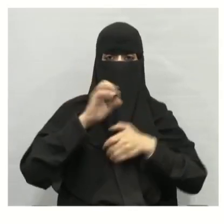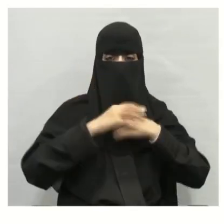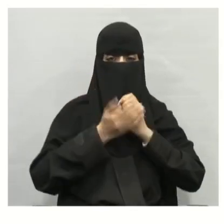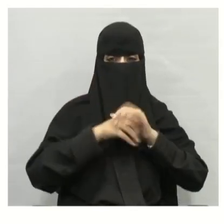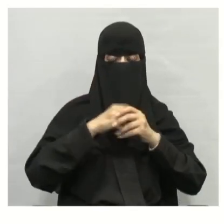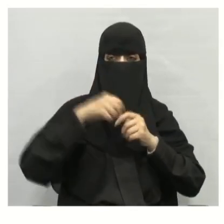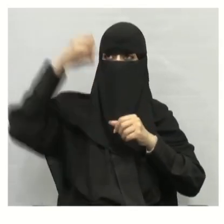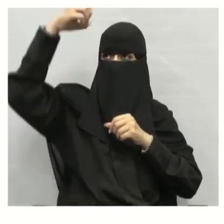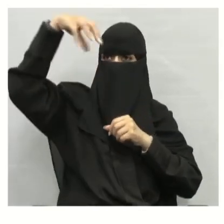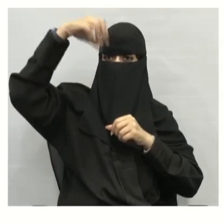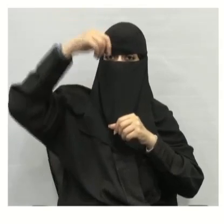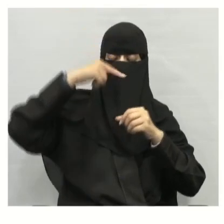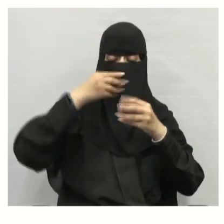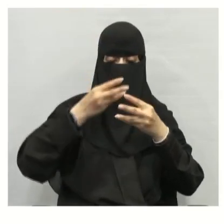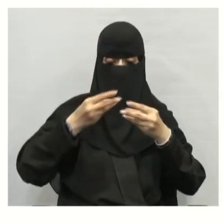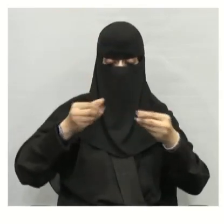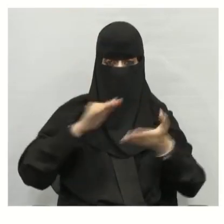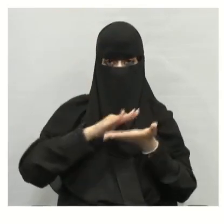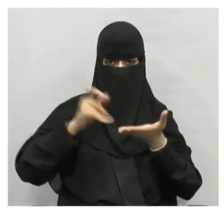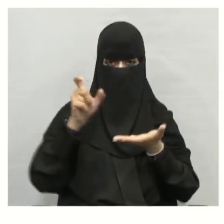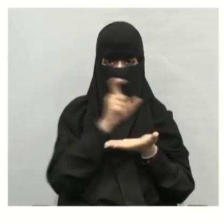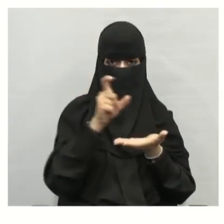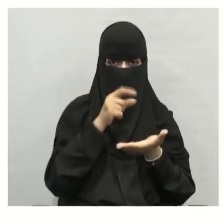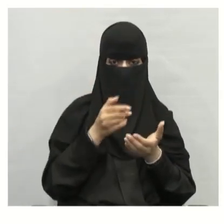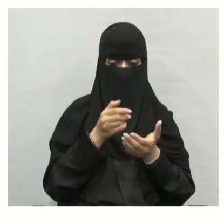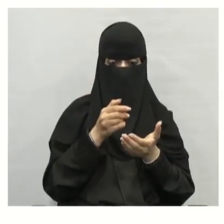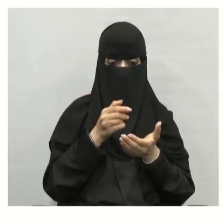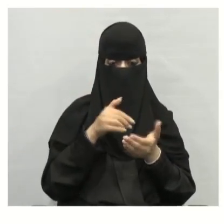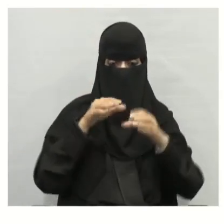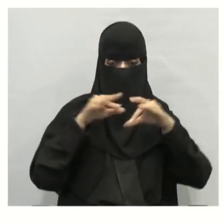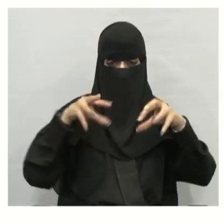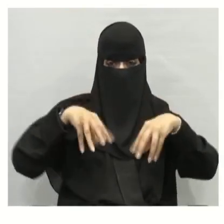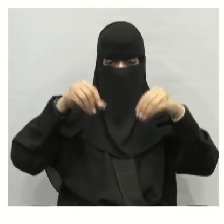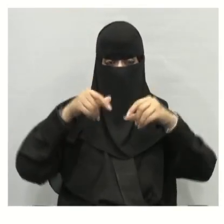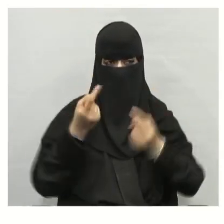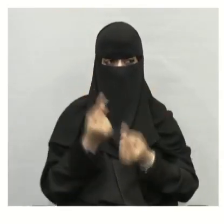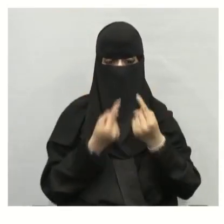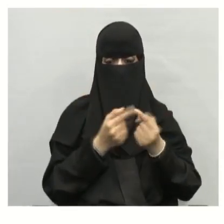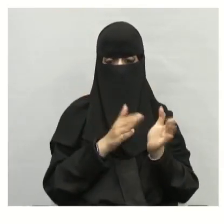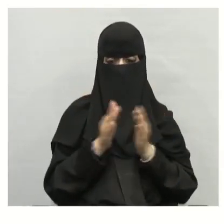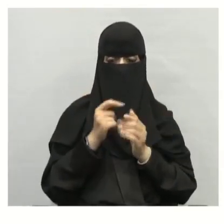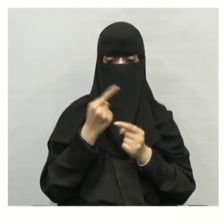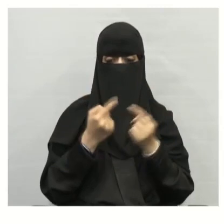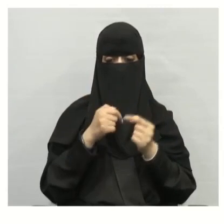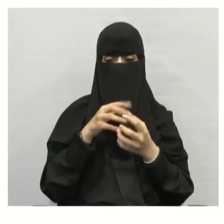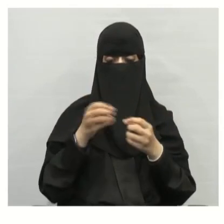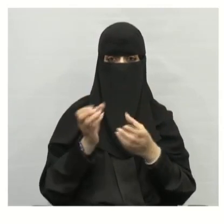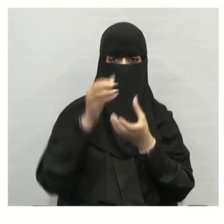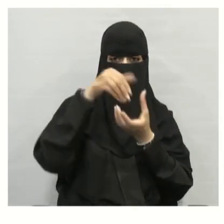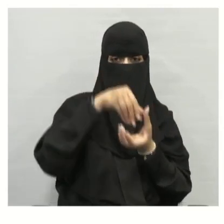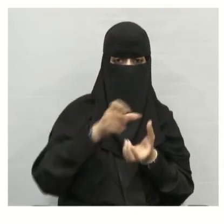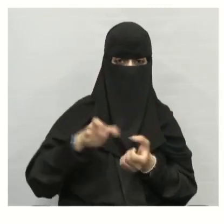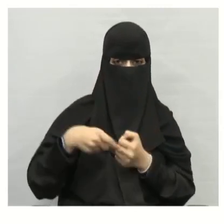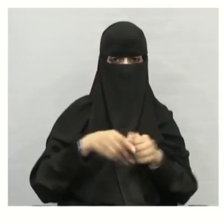تغسل مياه الأمطار المبيدات الحشرية والأسمدة في الأراضي الزراعية عند غسلها تصبها في